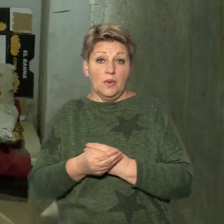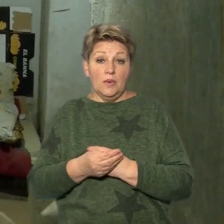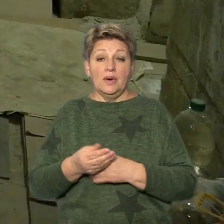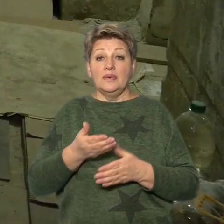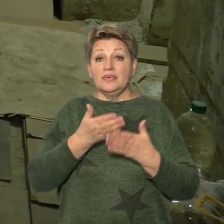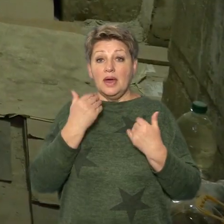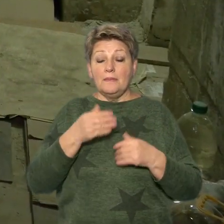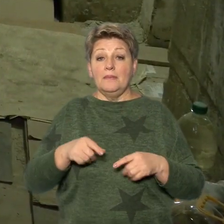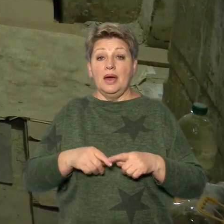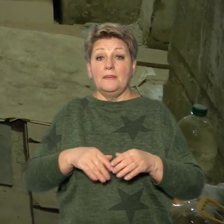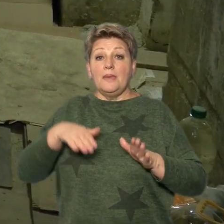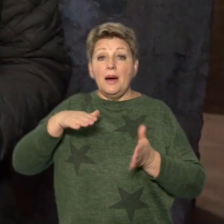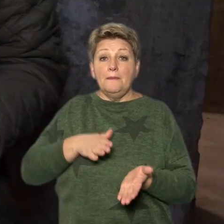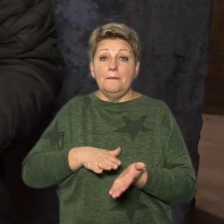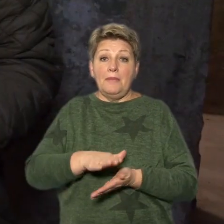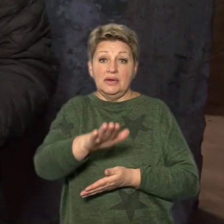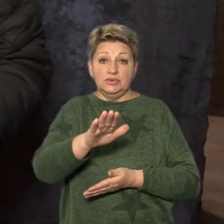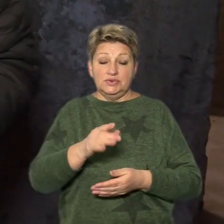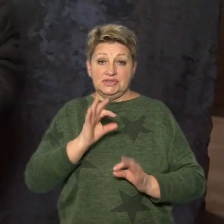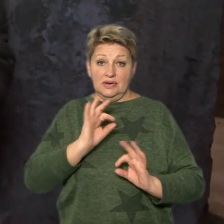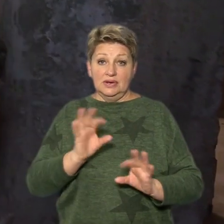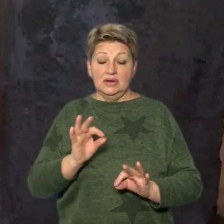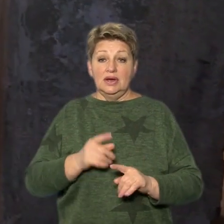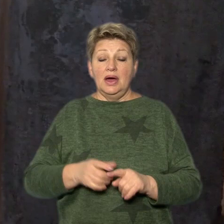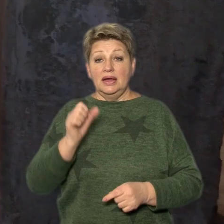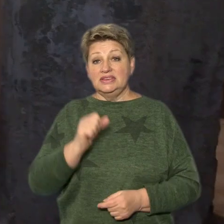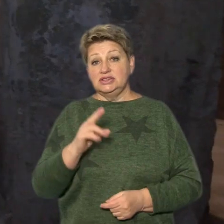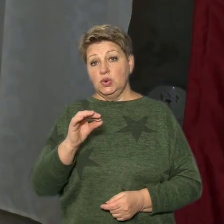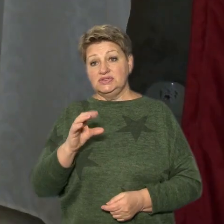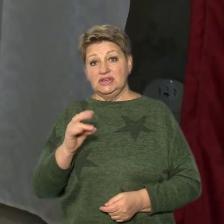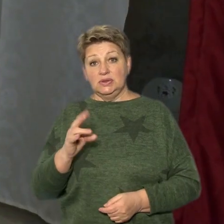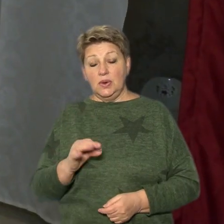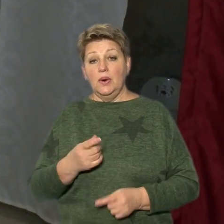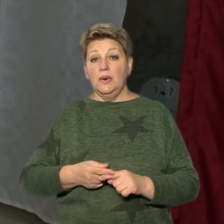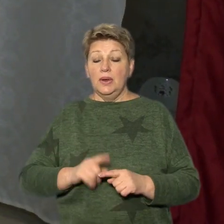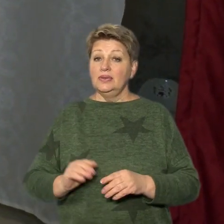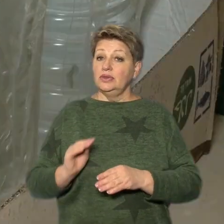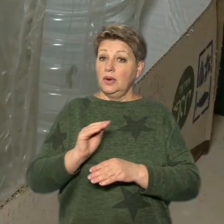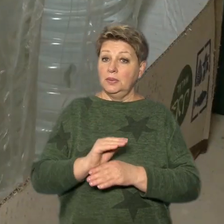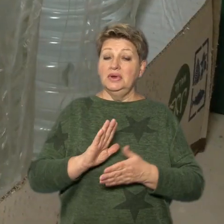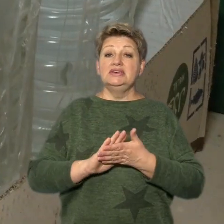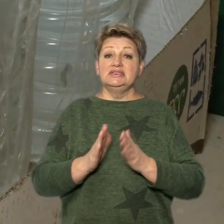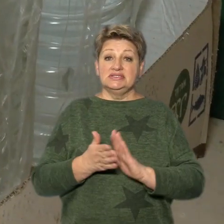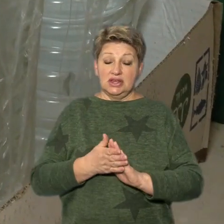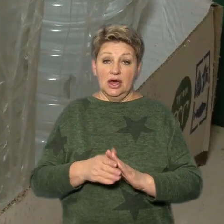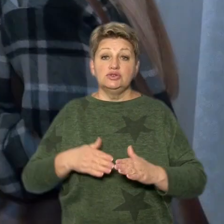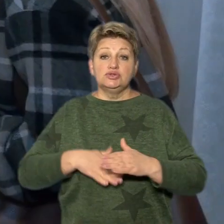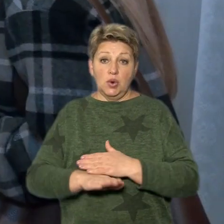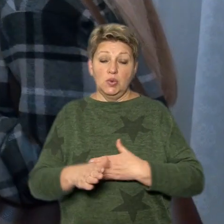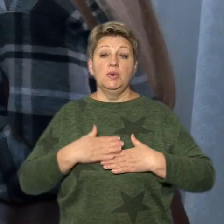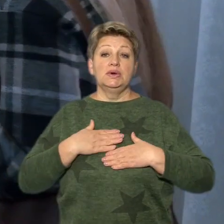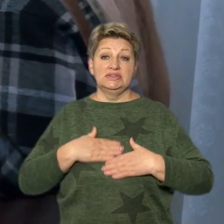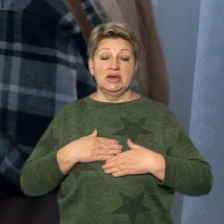пандуса, каже волонтерка групи громадського моніторингу «Озона» Анастасія Костенко. Проте додає, стан сховища задовільний.